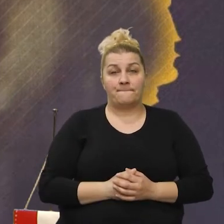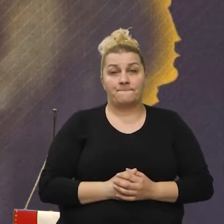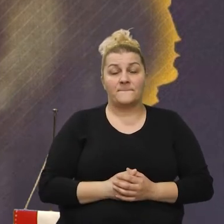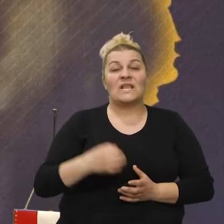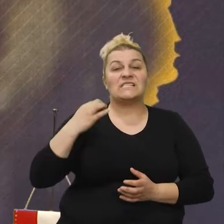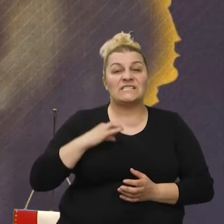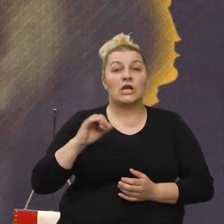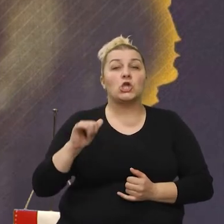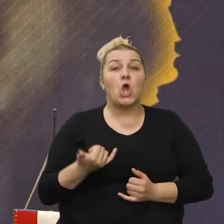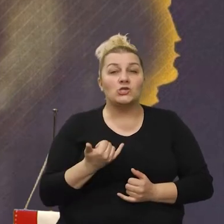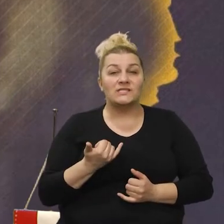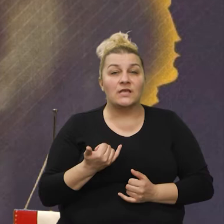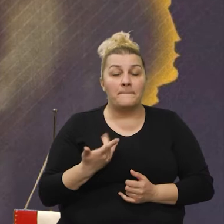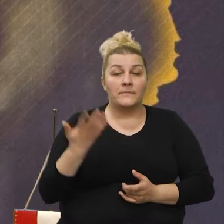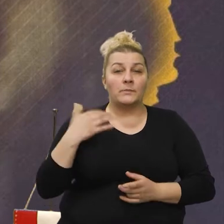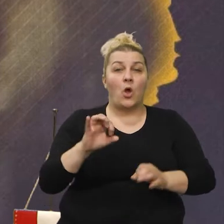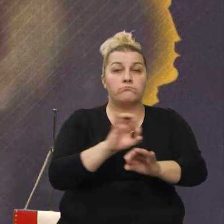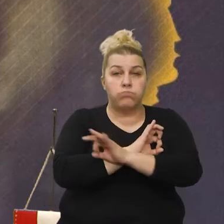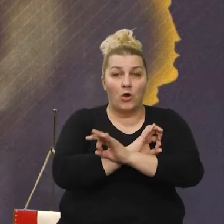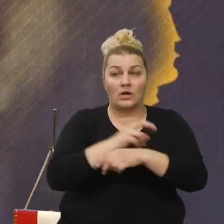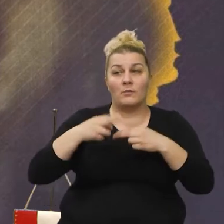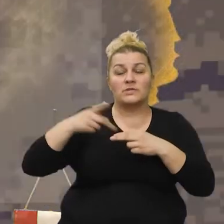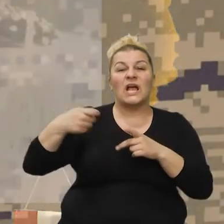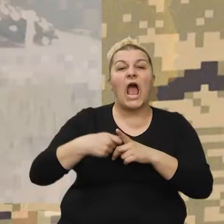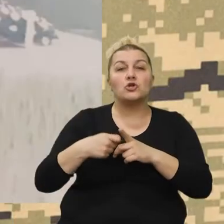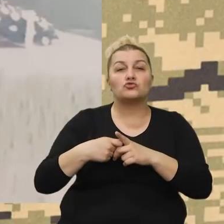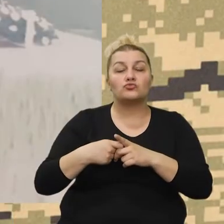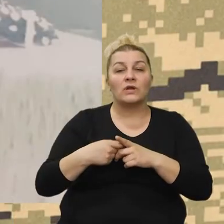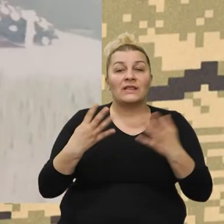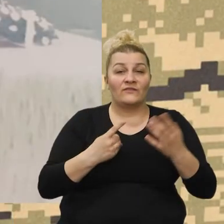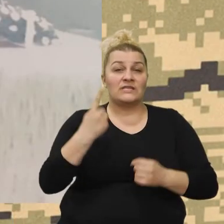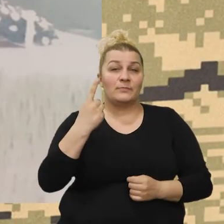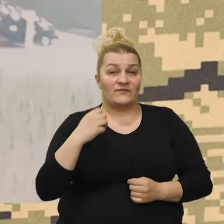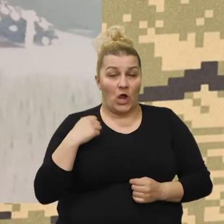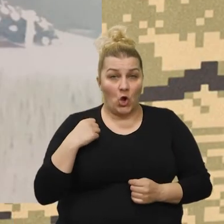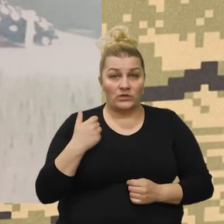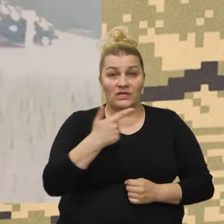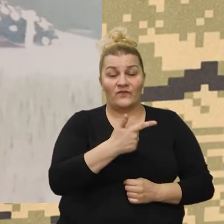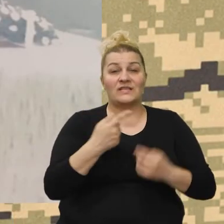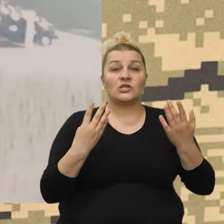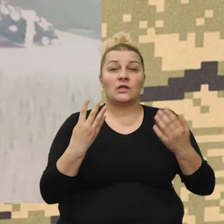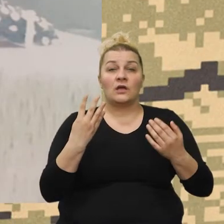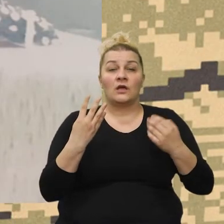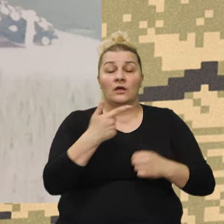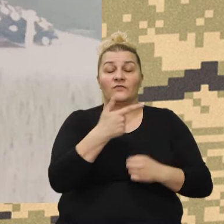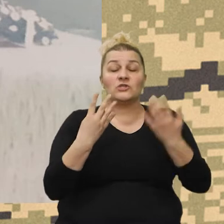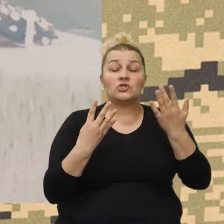Sin Josip je poginuo ovdje na Kašunima 1991. godine, 24. godine.